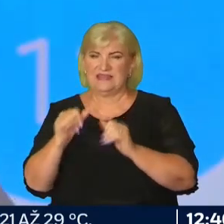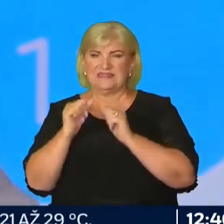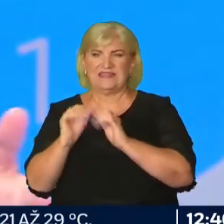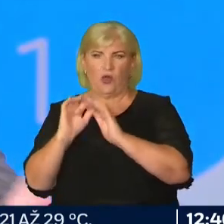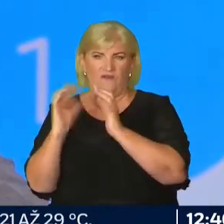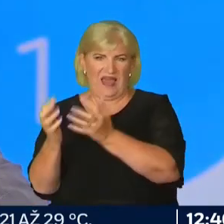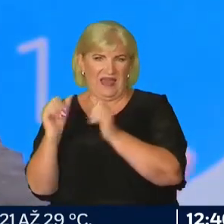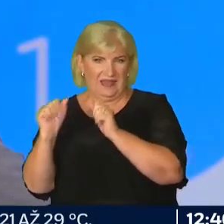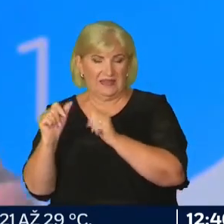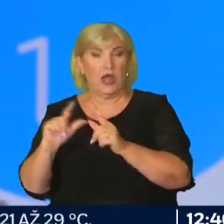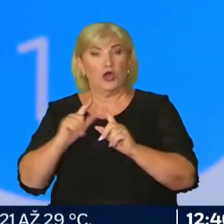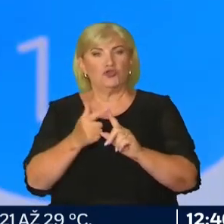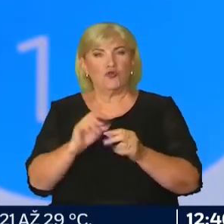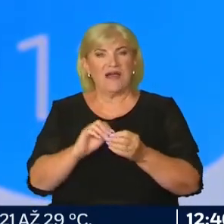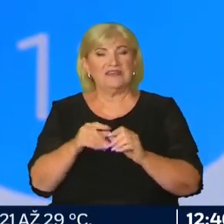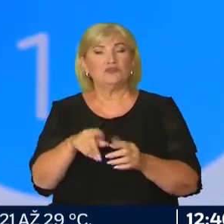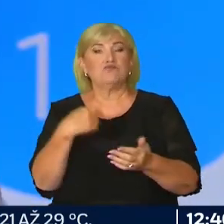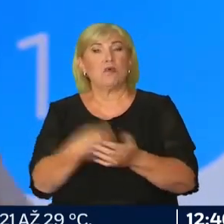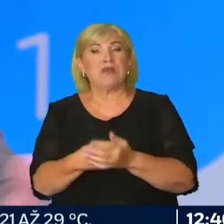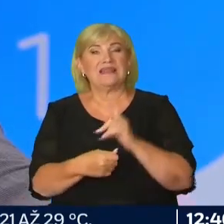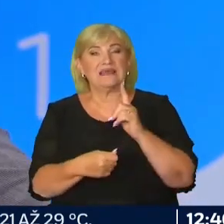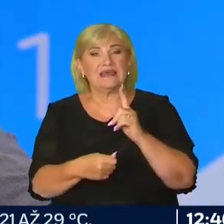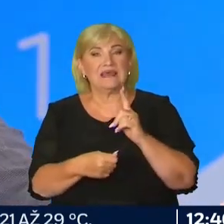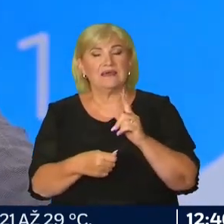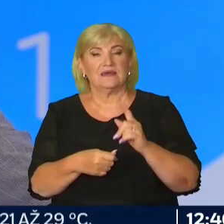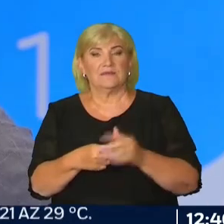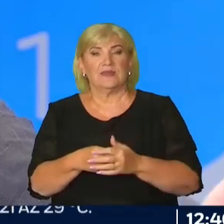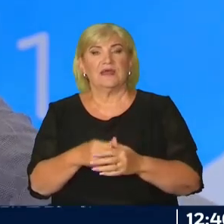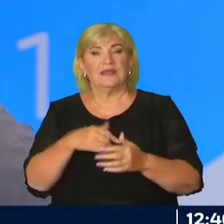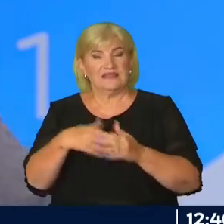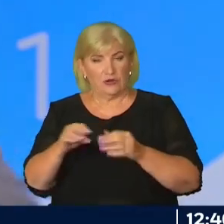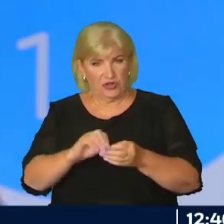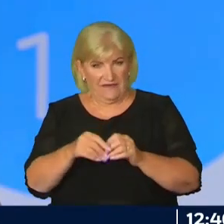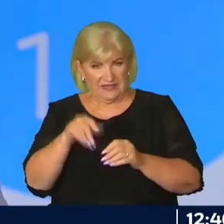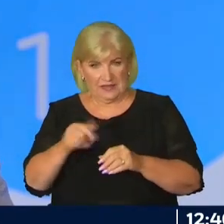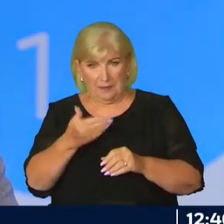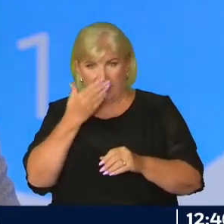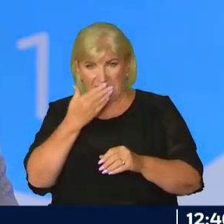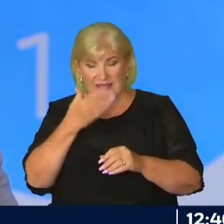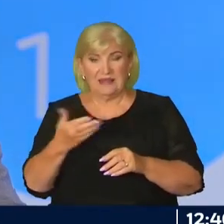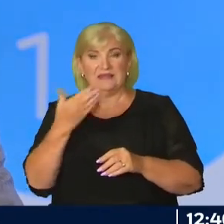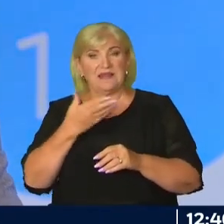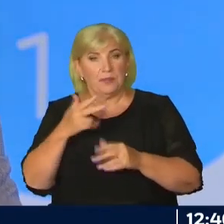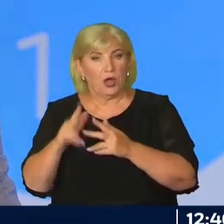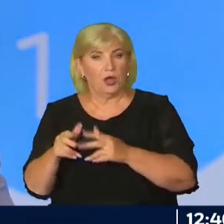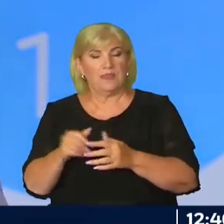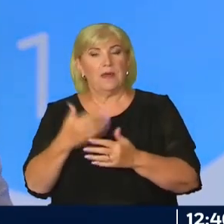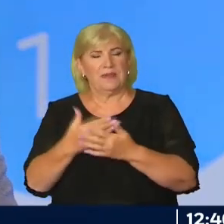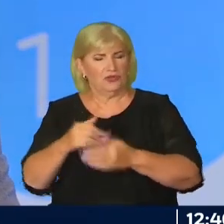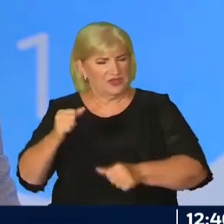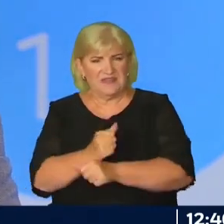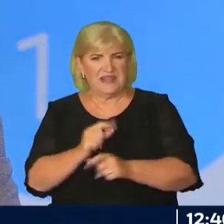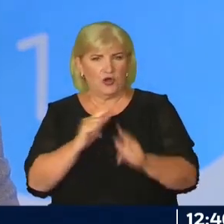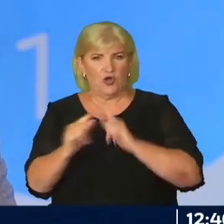elektrina, a druhá vec sú poplatky, čo ste sami naznačili. Ďalšia vec je plín, ďalšia vec je teplo. Preto tvrdé rokovania.